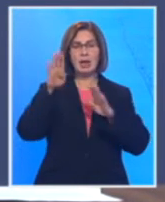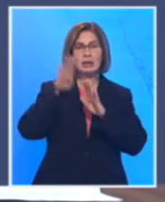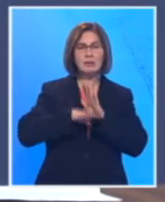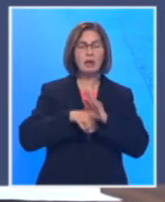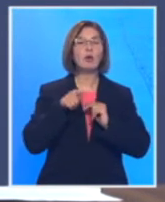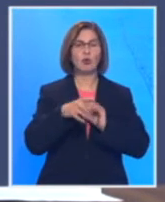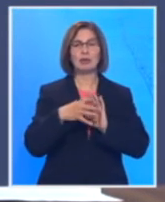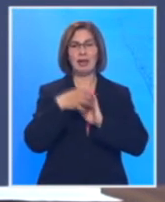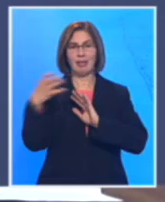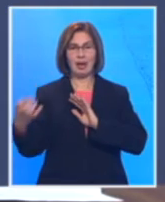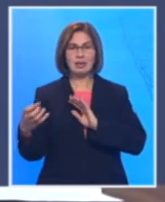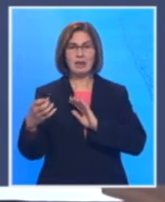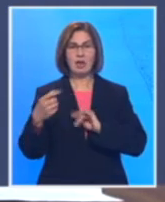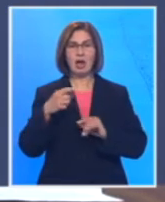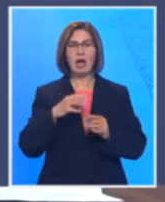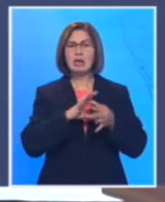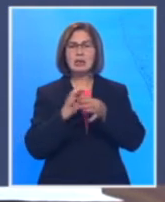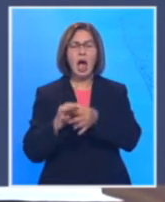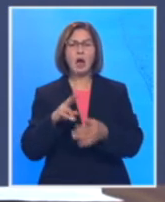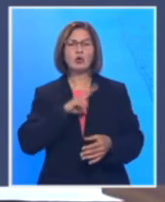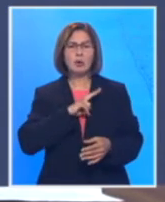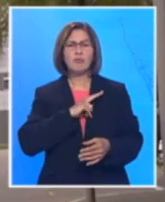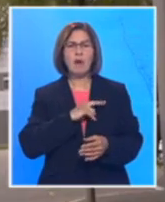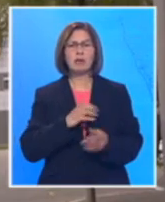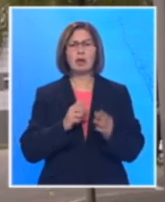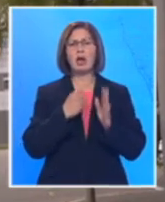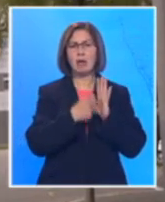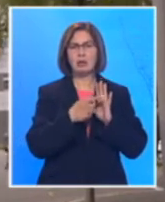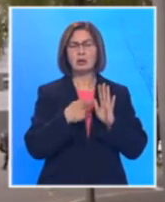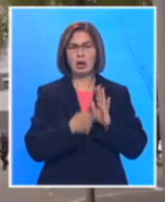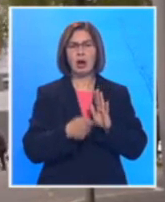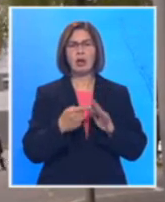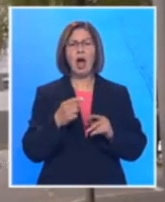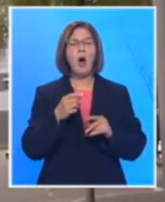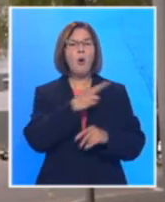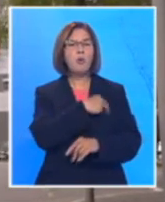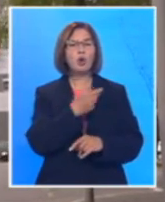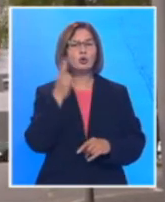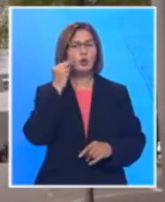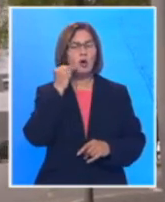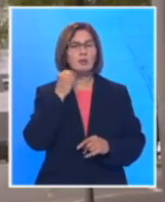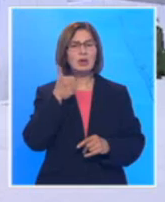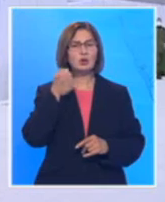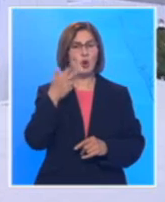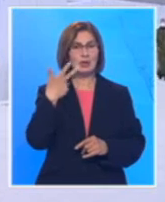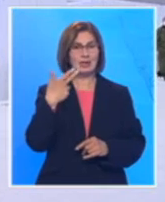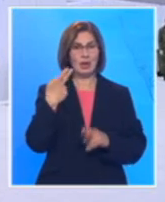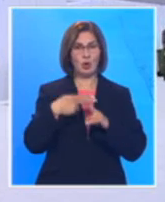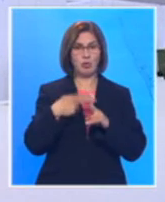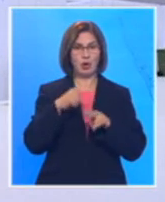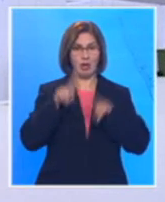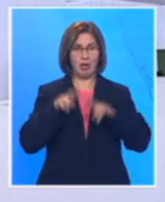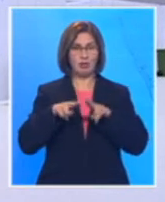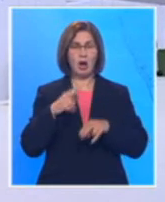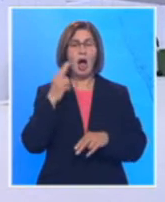se dalje nastaviti. Mi ćemo imati testiranje i testiranje i posle toga. U kliničkom centru Vojvodine leči se 130 obolelih, na Novosadskom